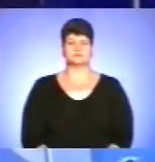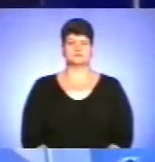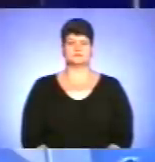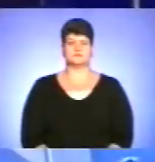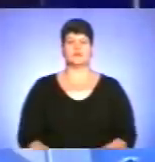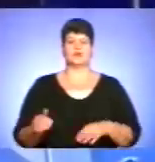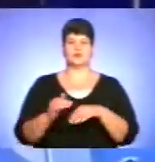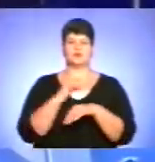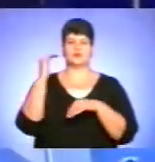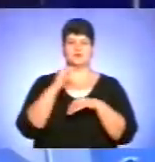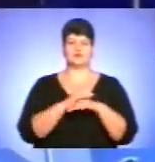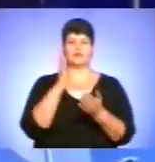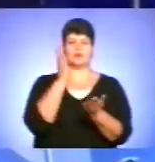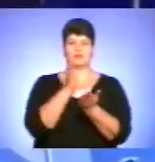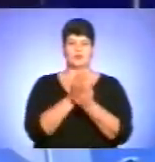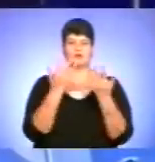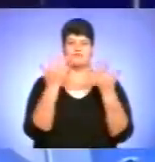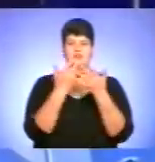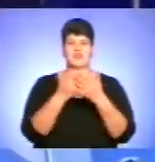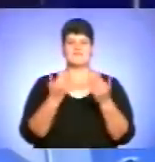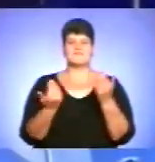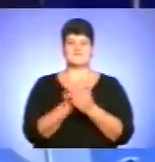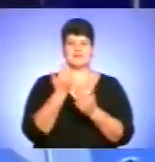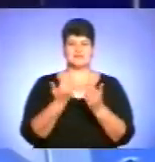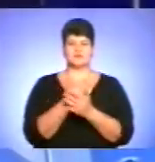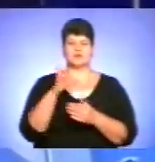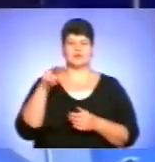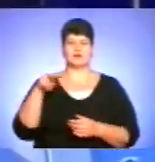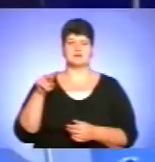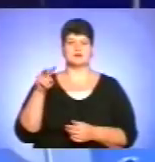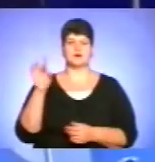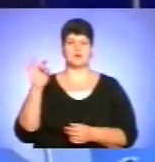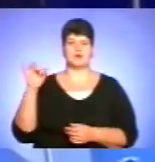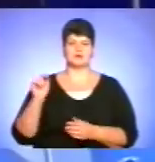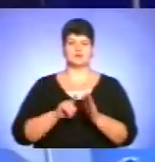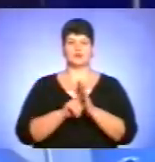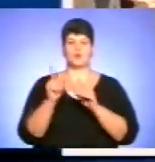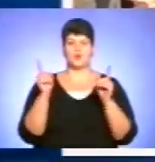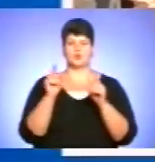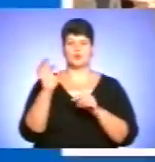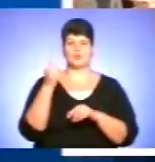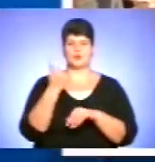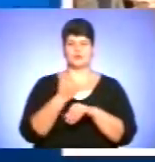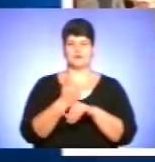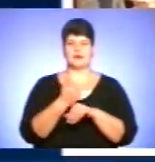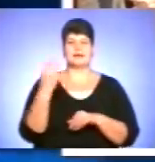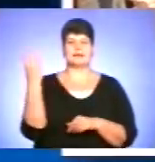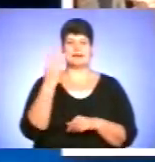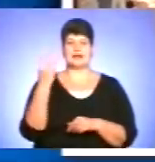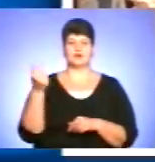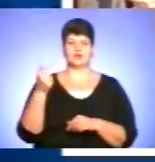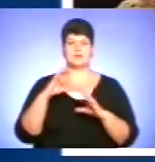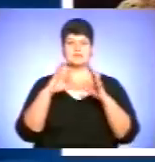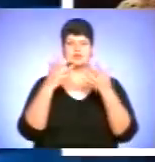Добрий вечір у прямому ефірі Вісті у студії Лариса Романів. Спочатку коротко про головне. 3 грудня